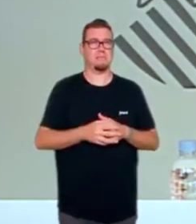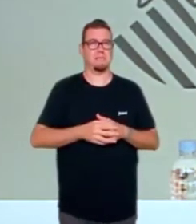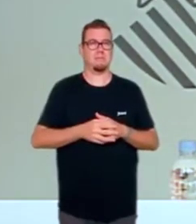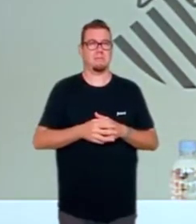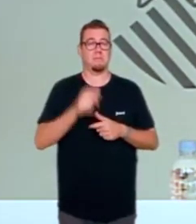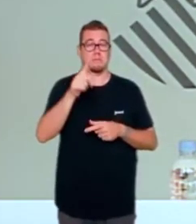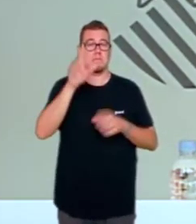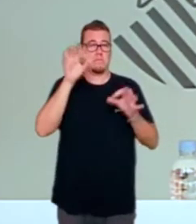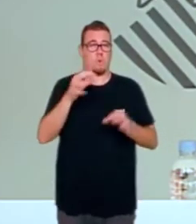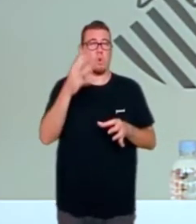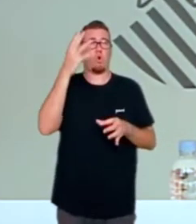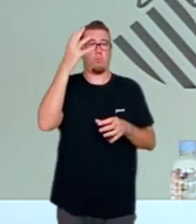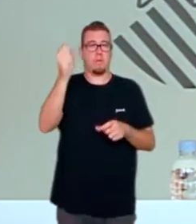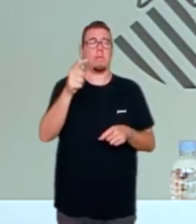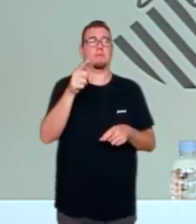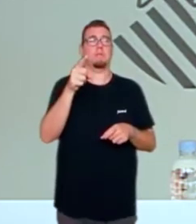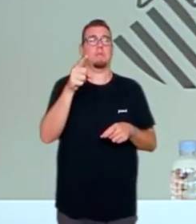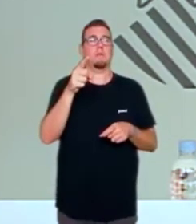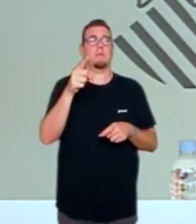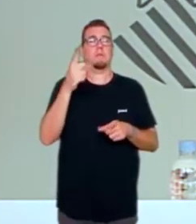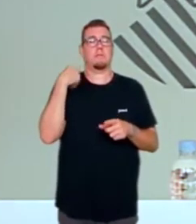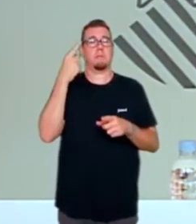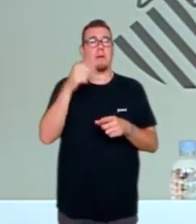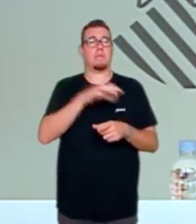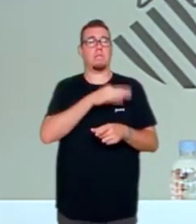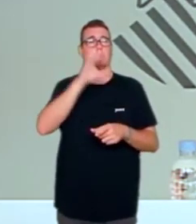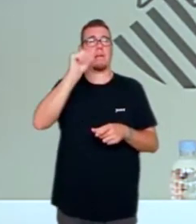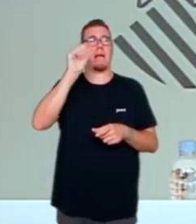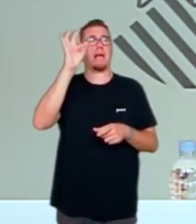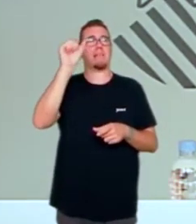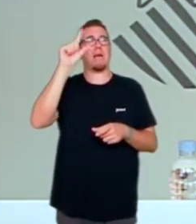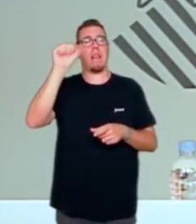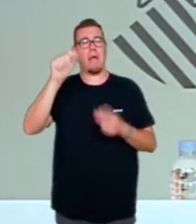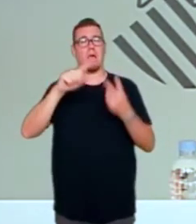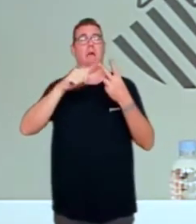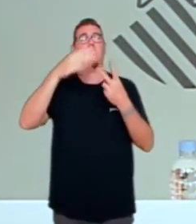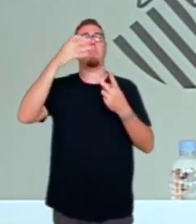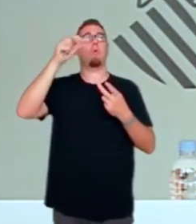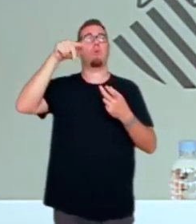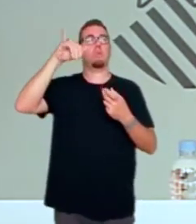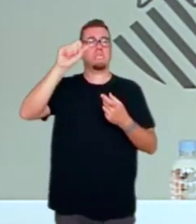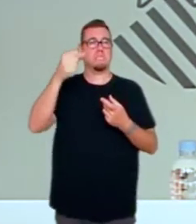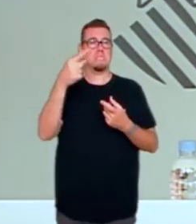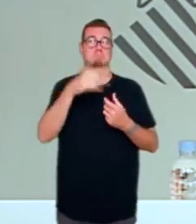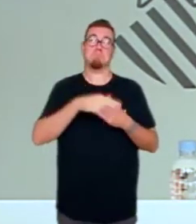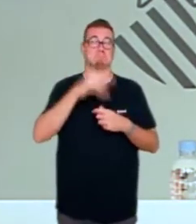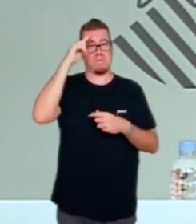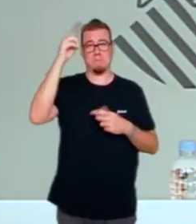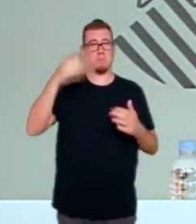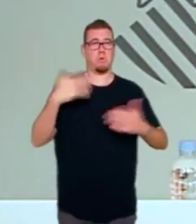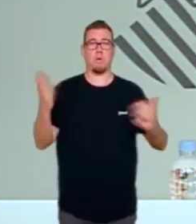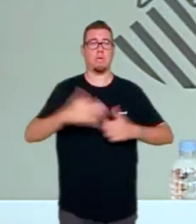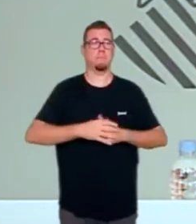Comprendran vostès que les declaracions de la senyora Català i la senyora Bonitz no me mereixen ningun respecte.